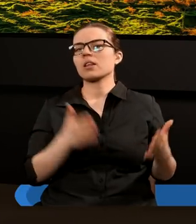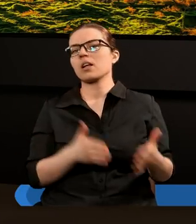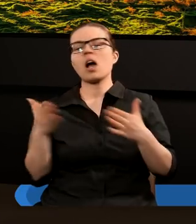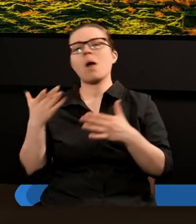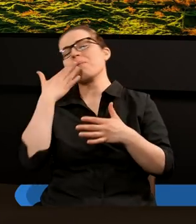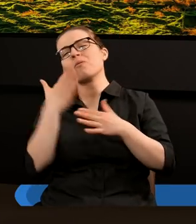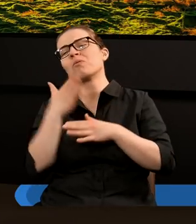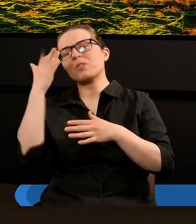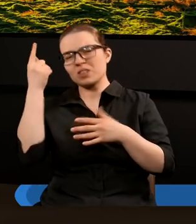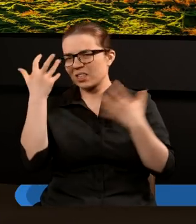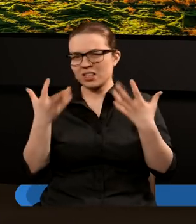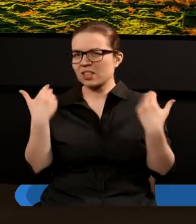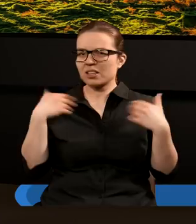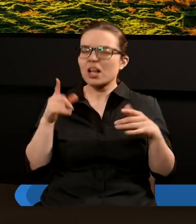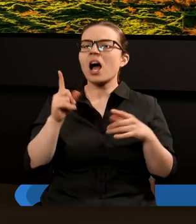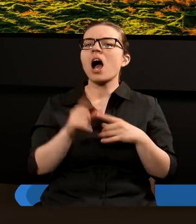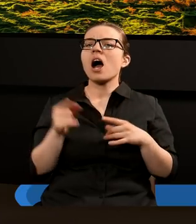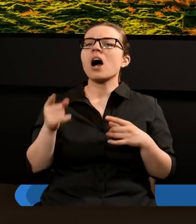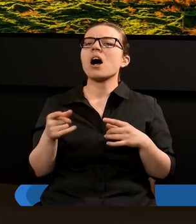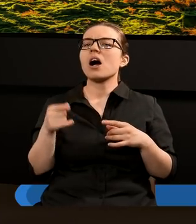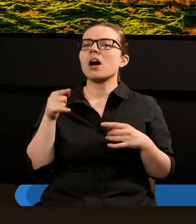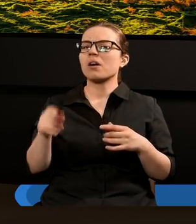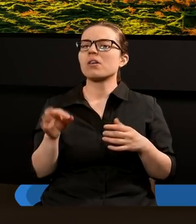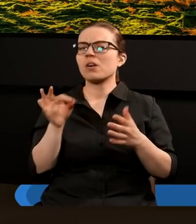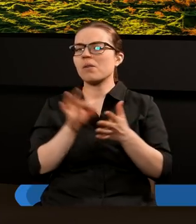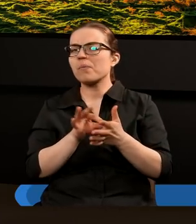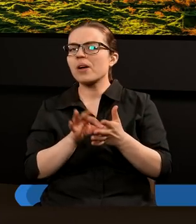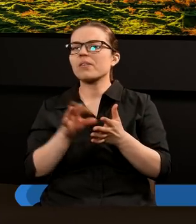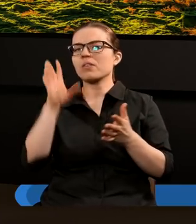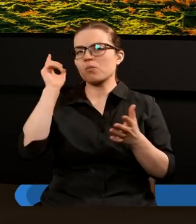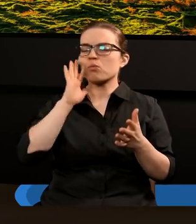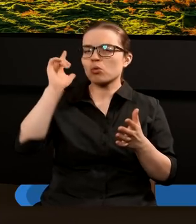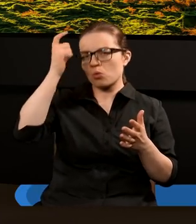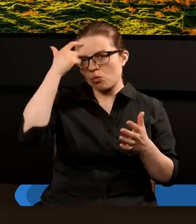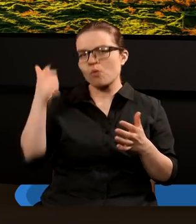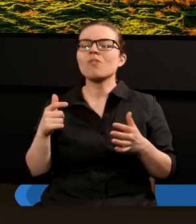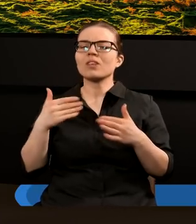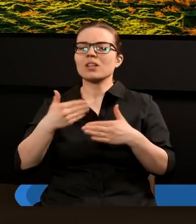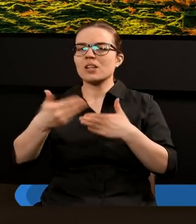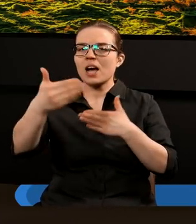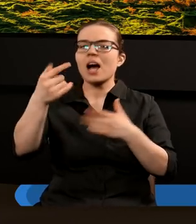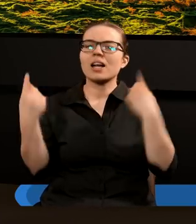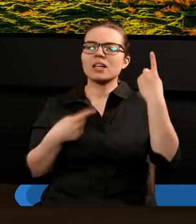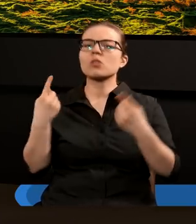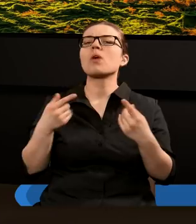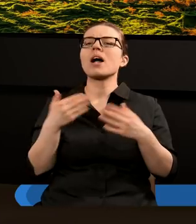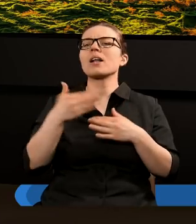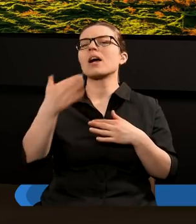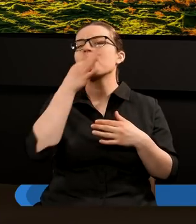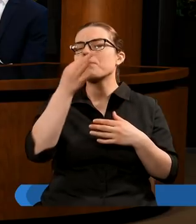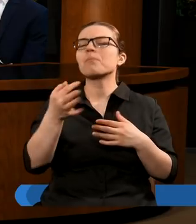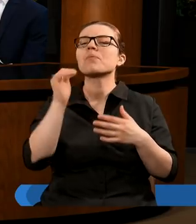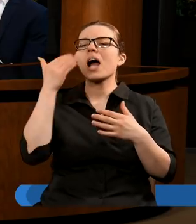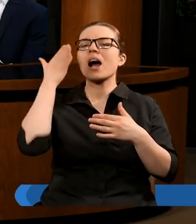przyszłości, natomiast proroctwo daje nam pewien wgląd, w ogólny przebieg, jak będzie wyglądała historia ziemi,